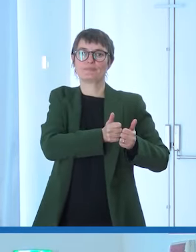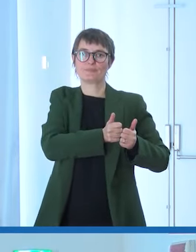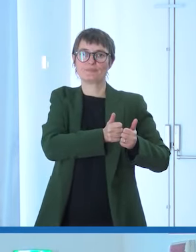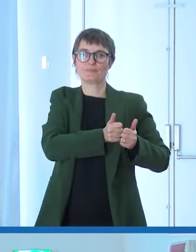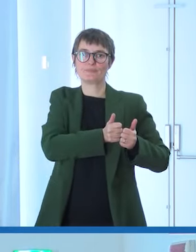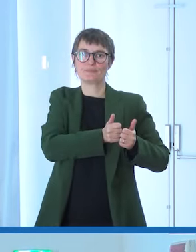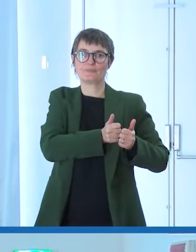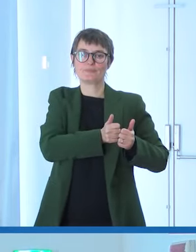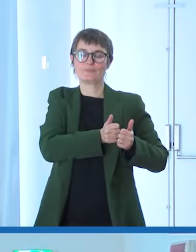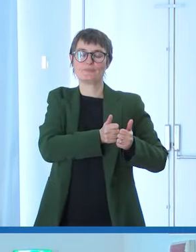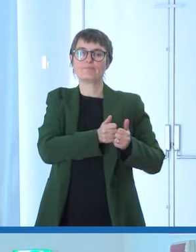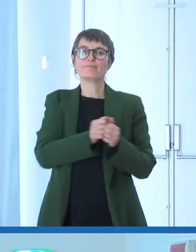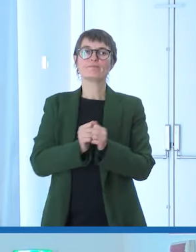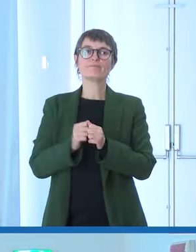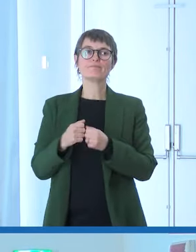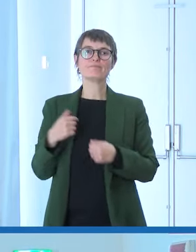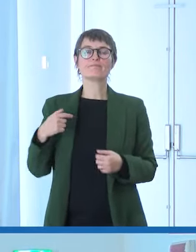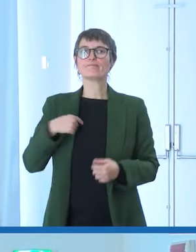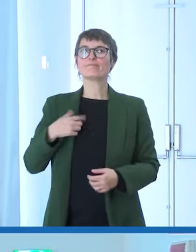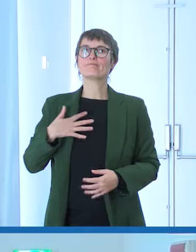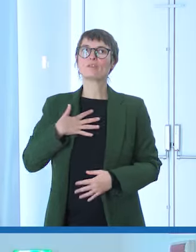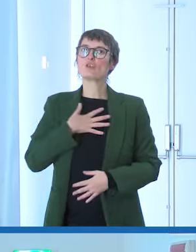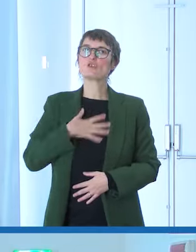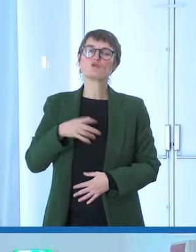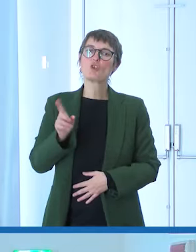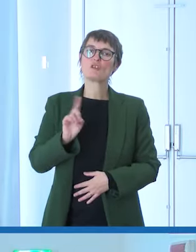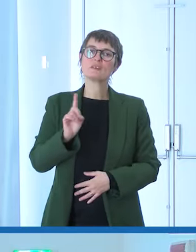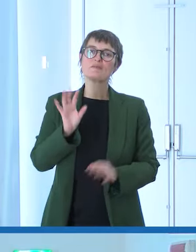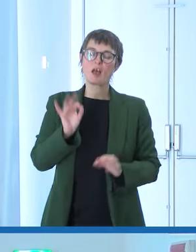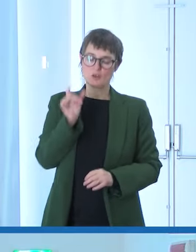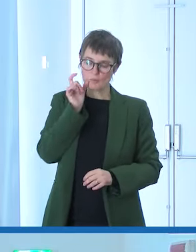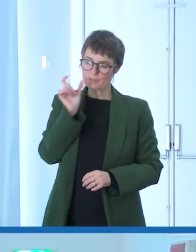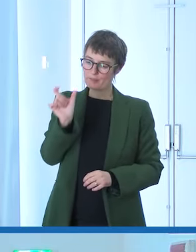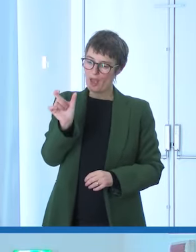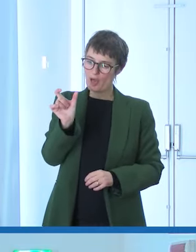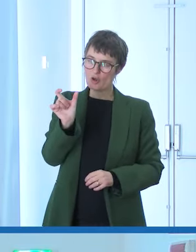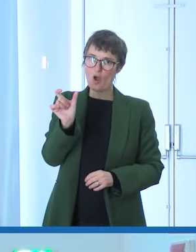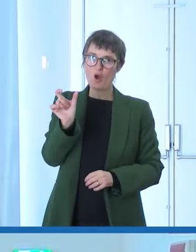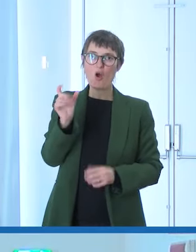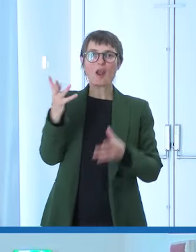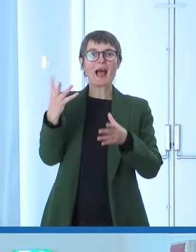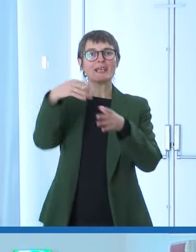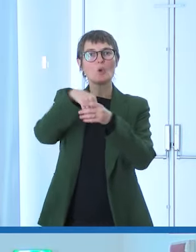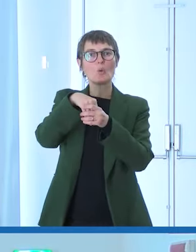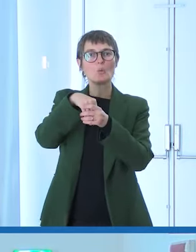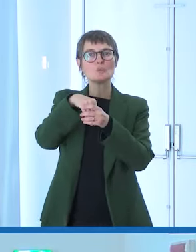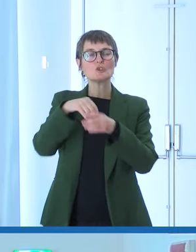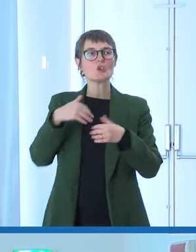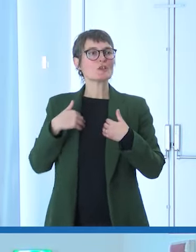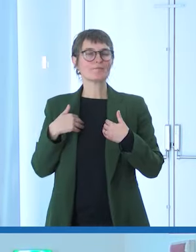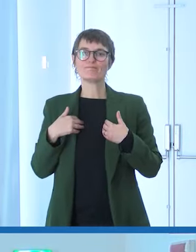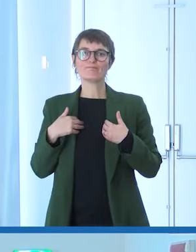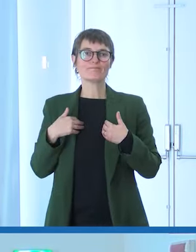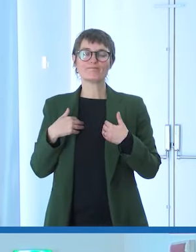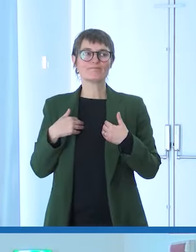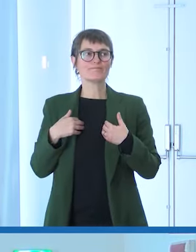Non sono soddisfatto del termine inclusione e credo che noi tutti dobbiamo fare una riflessione anche su questo termine. E